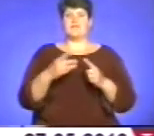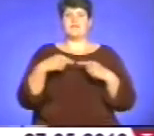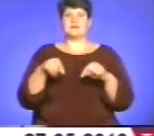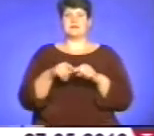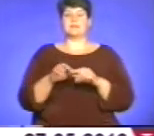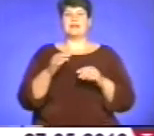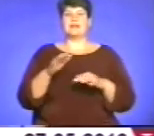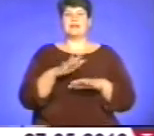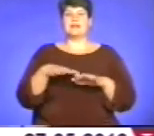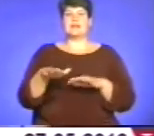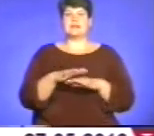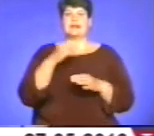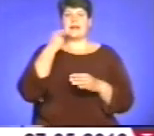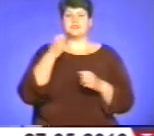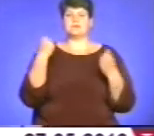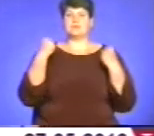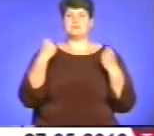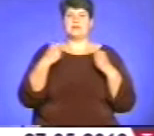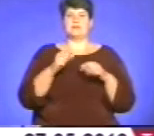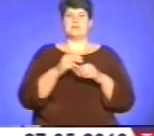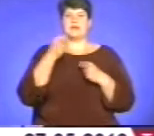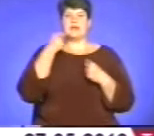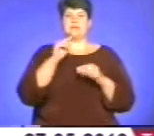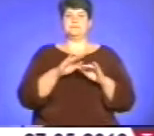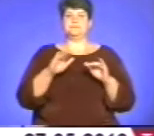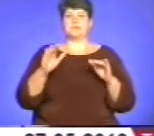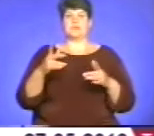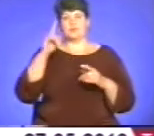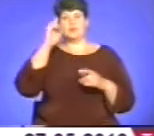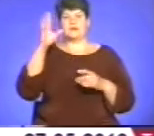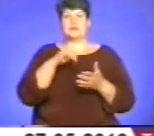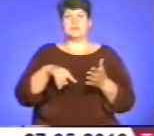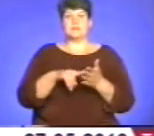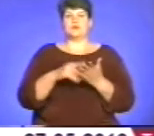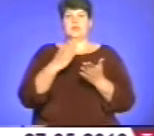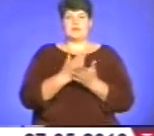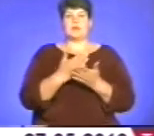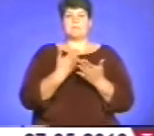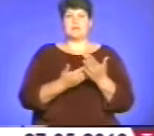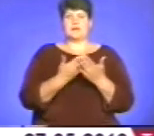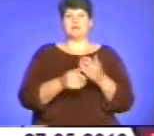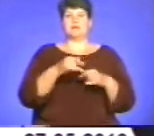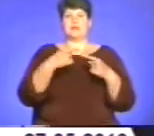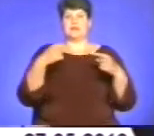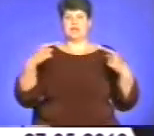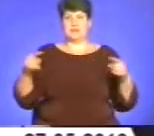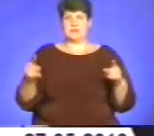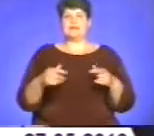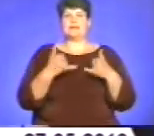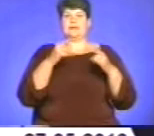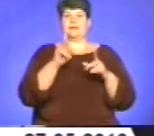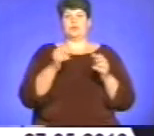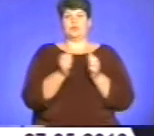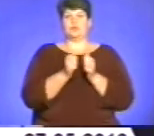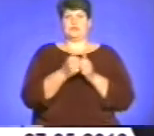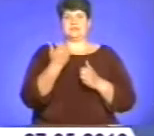кращим студентам, кращим спортсменам, які прославляють місто, є прикладом для інших. Для того, щоб це був добрий стимул і для них, і для тих, хто поруч з ними